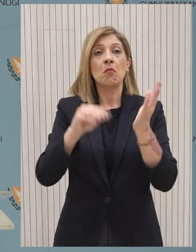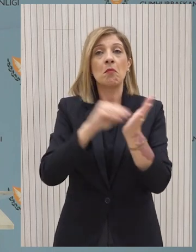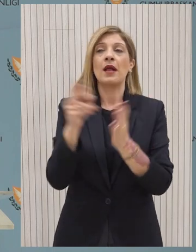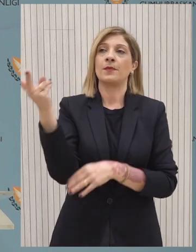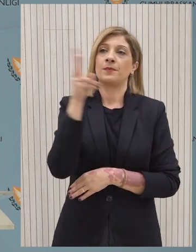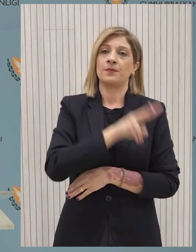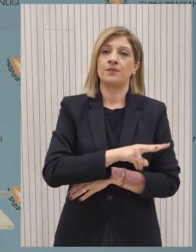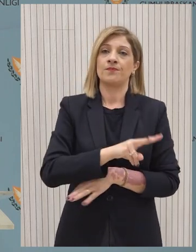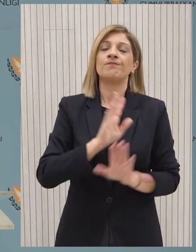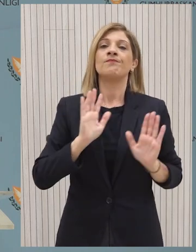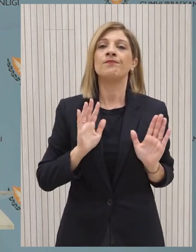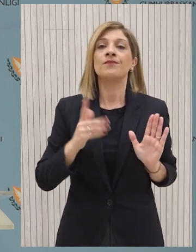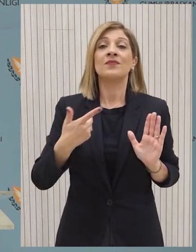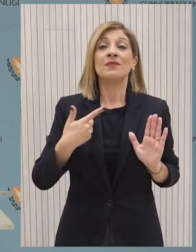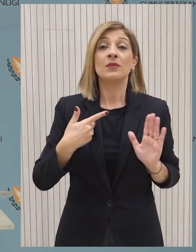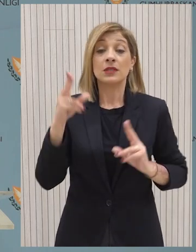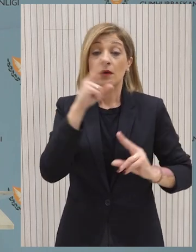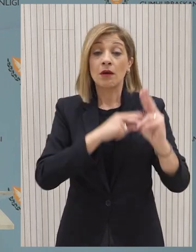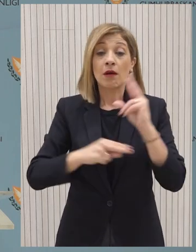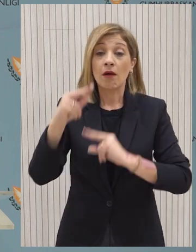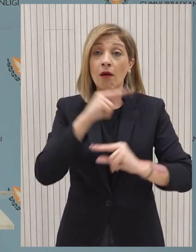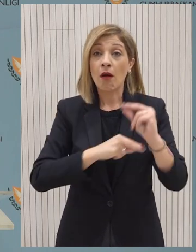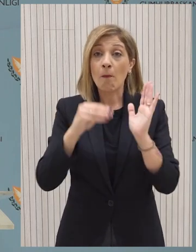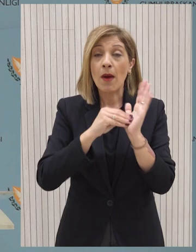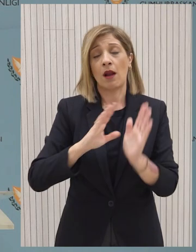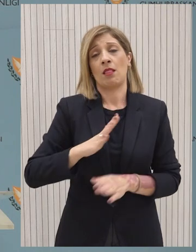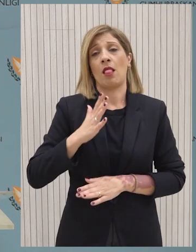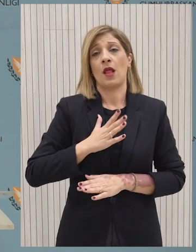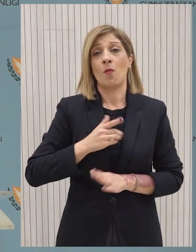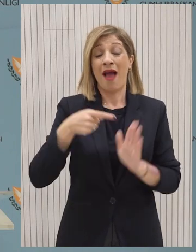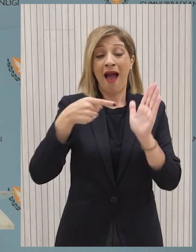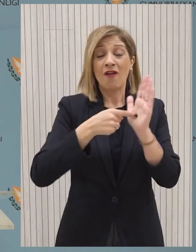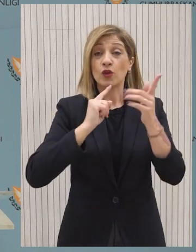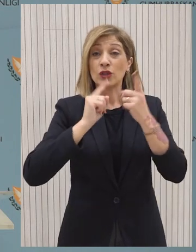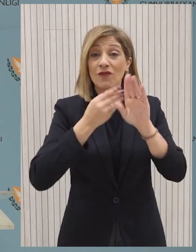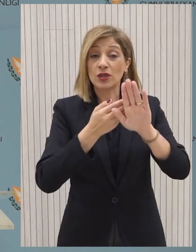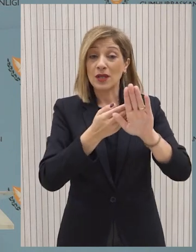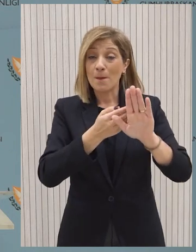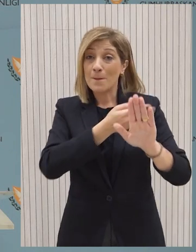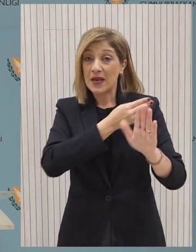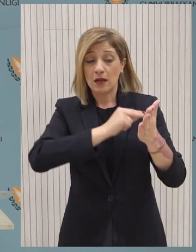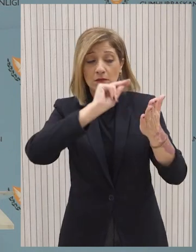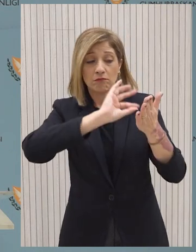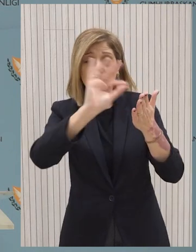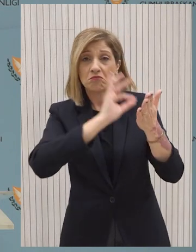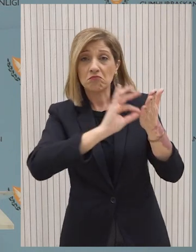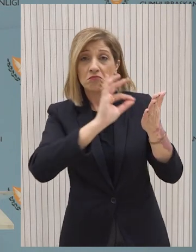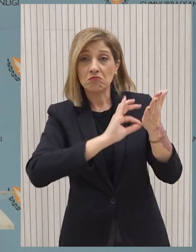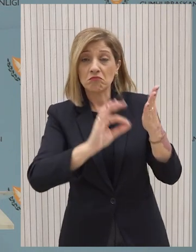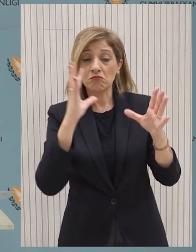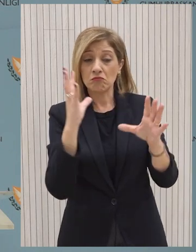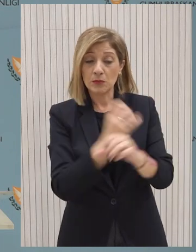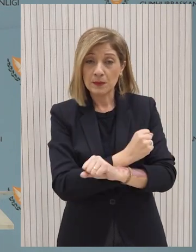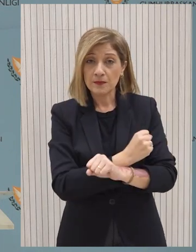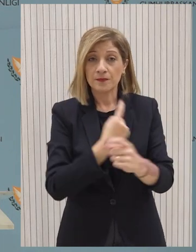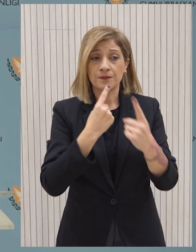επιτευχθεί. Αυτό το οποίο έχουμε πετύχει μέσα από διπλωματικές διαργασίες, εκείνη την περίοδο, θυμάστε πολύ καλά μετά τα επεισόδια του Αυγούστου,